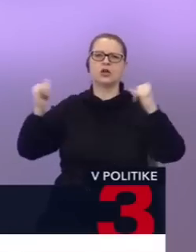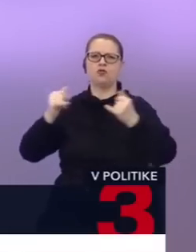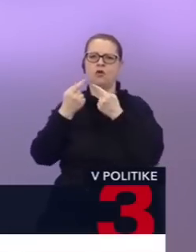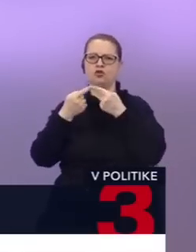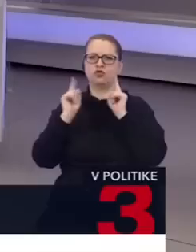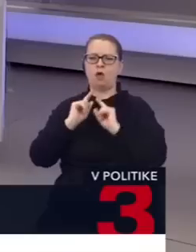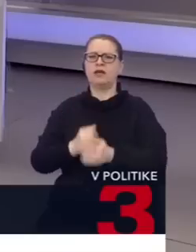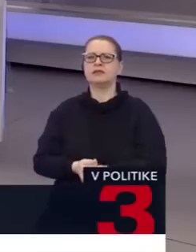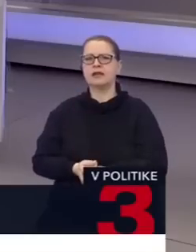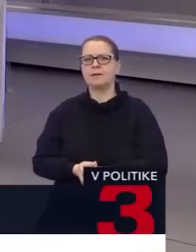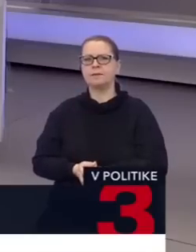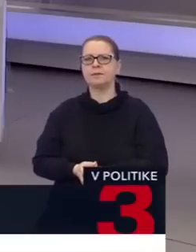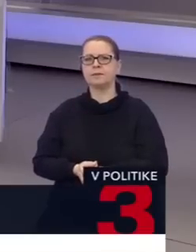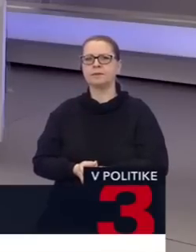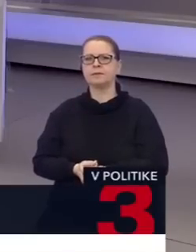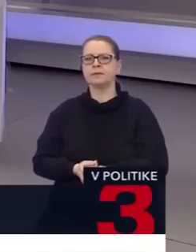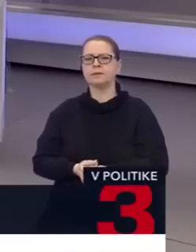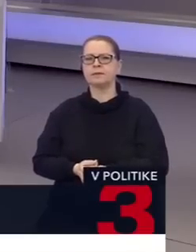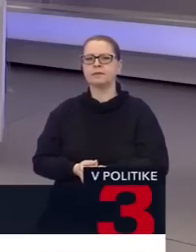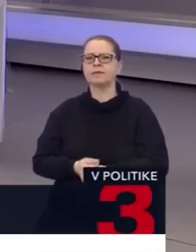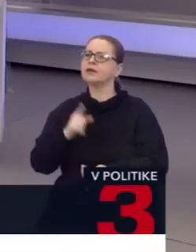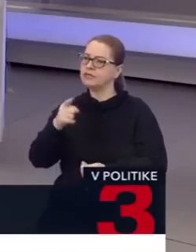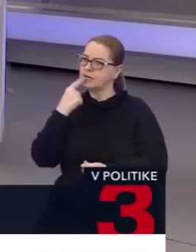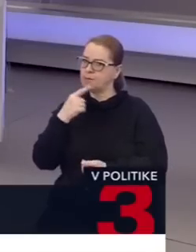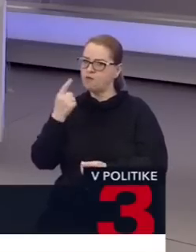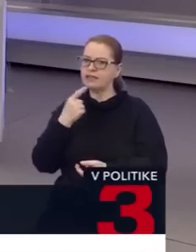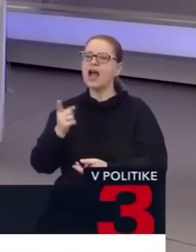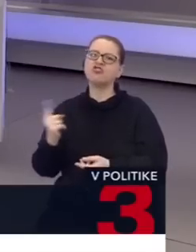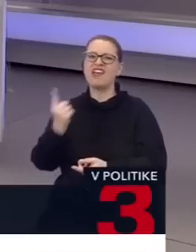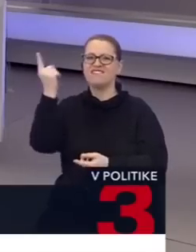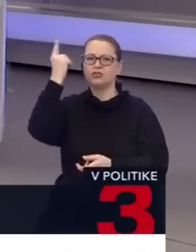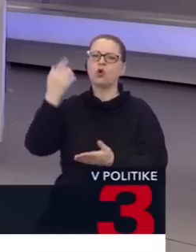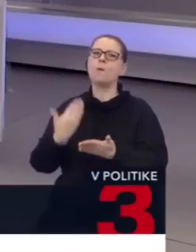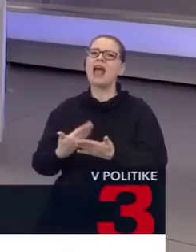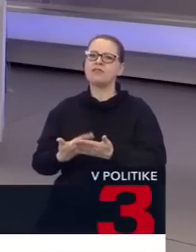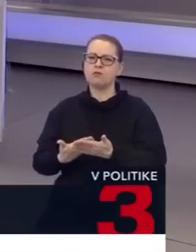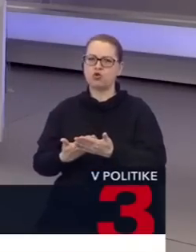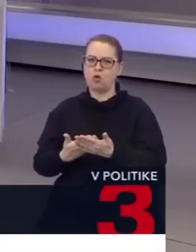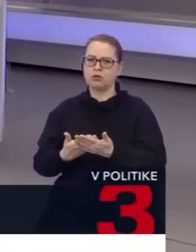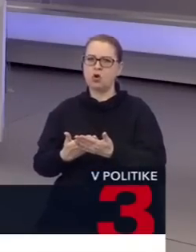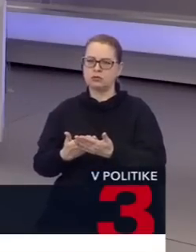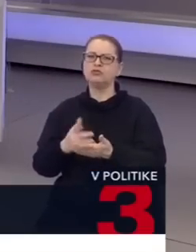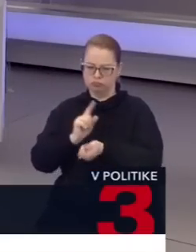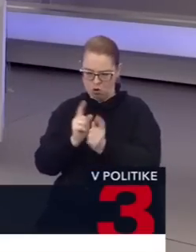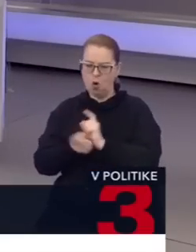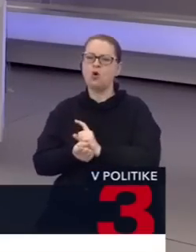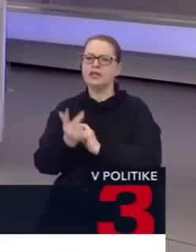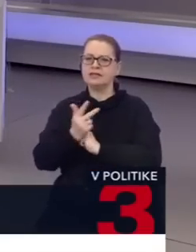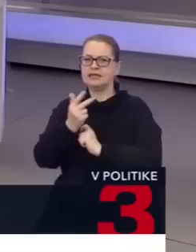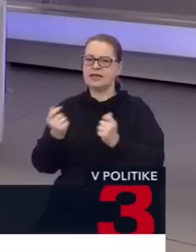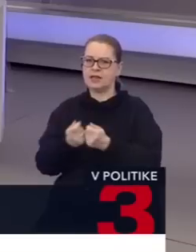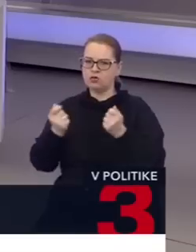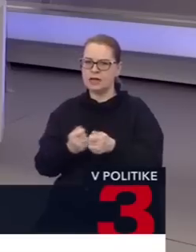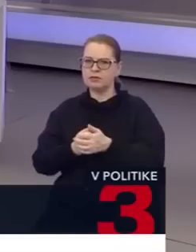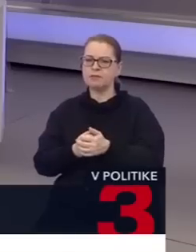znamená, keď hovoríte, že pravdepodobnosť je vysoká, to znamená, že vysoká je aj pravdepodobnosť tých podmienok koaličných strán,